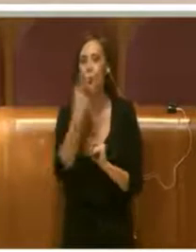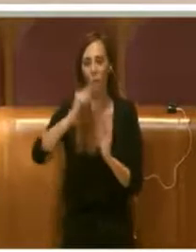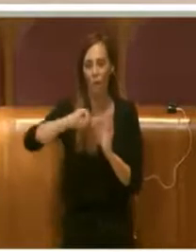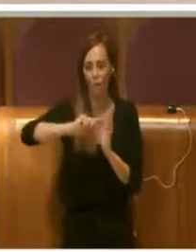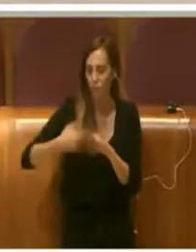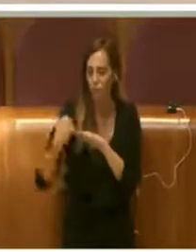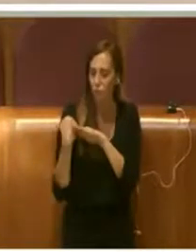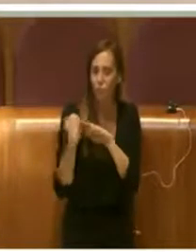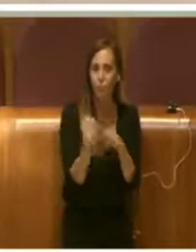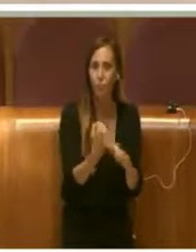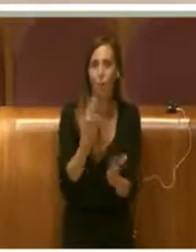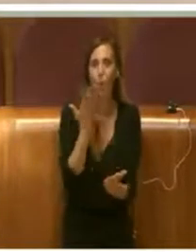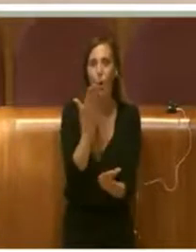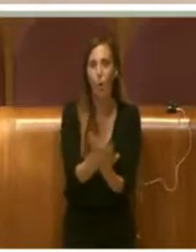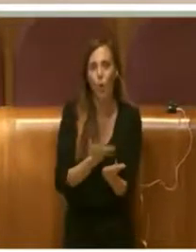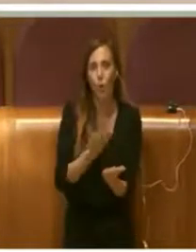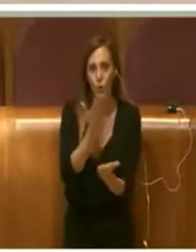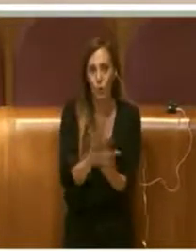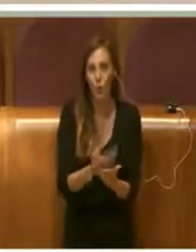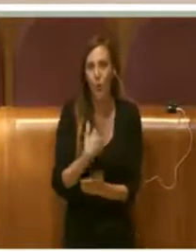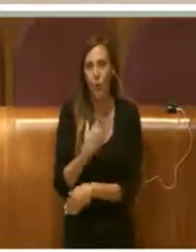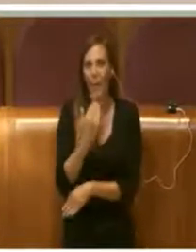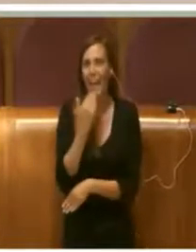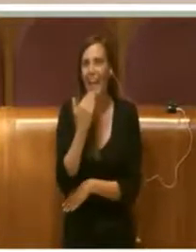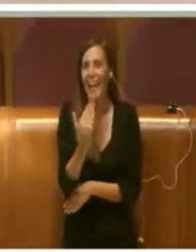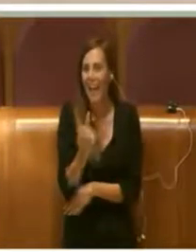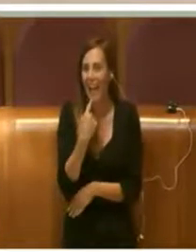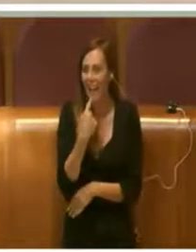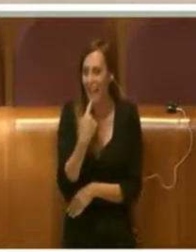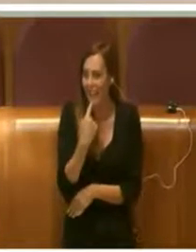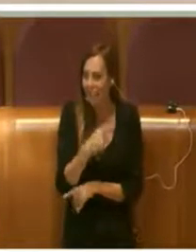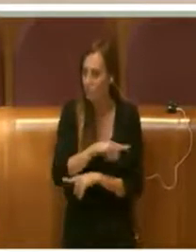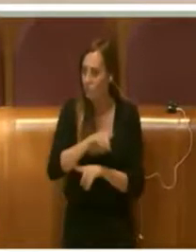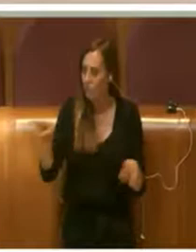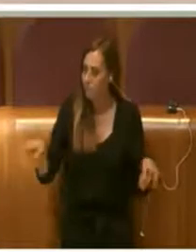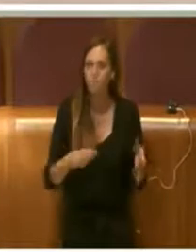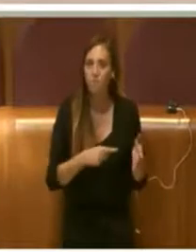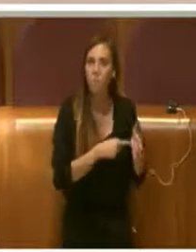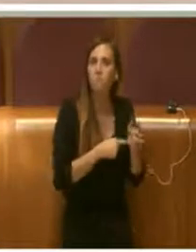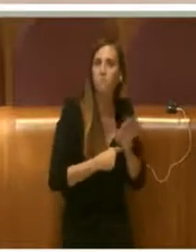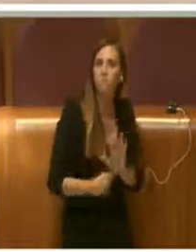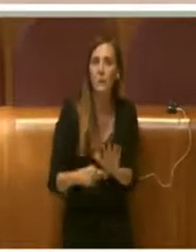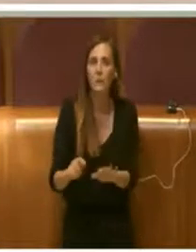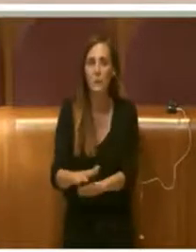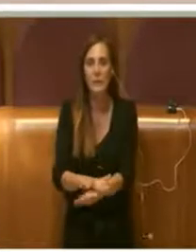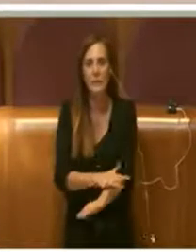coloro che si adopereranno per mostrare la loro sensibilità e